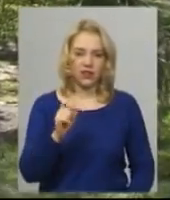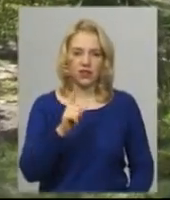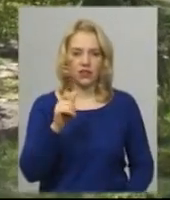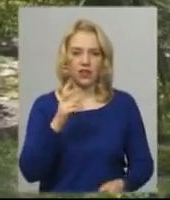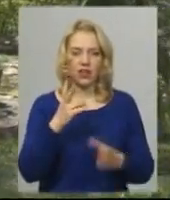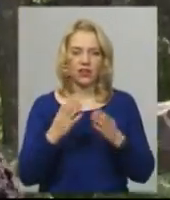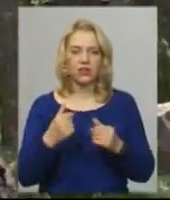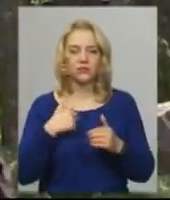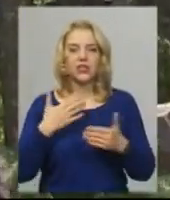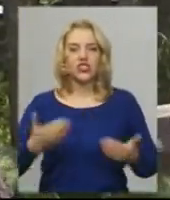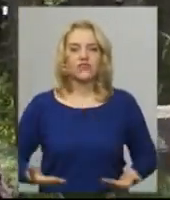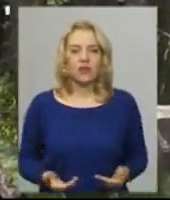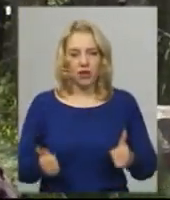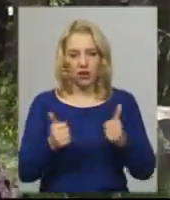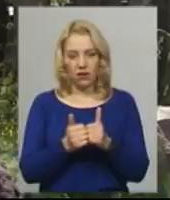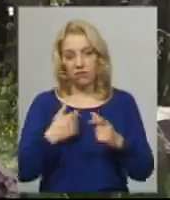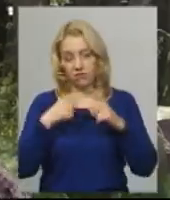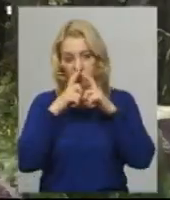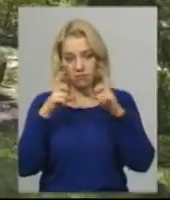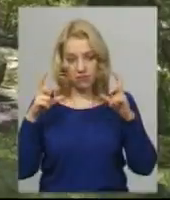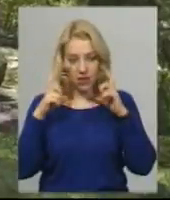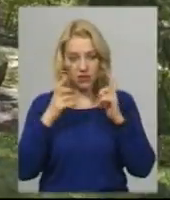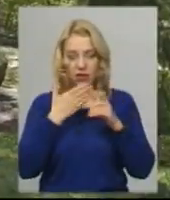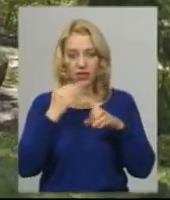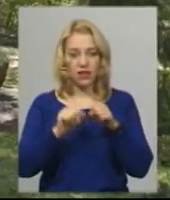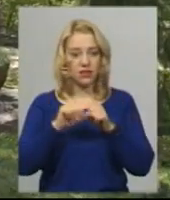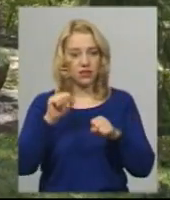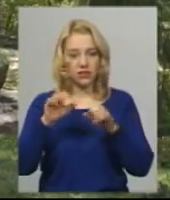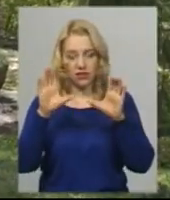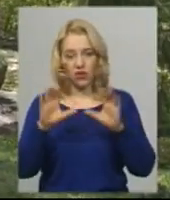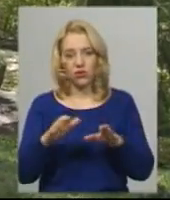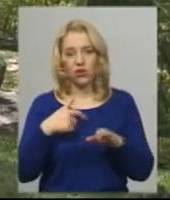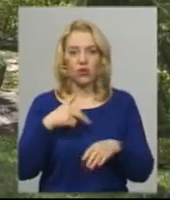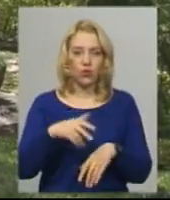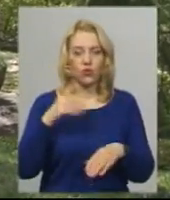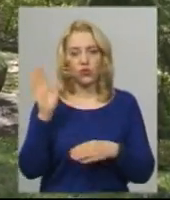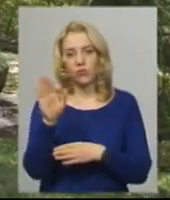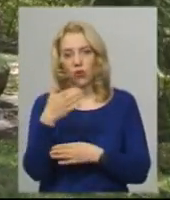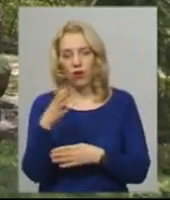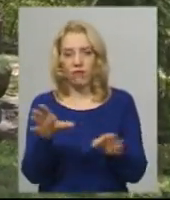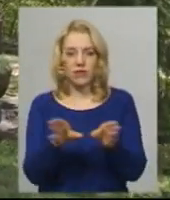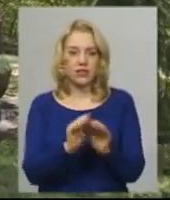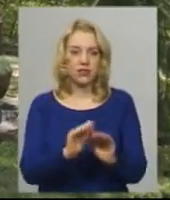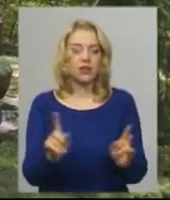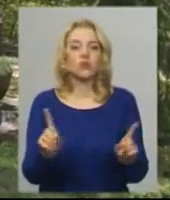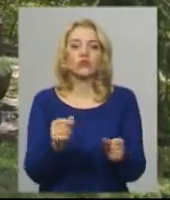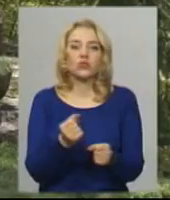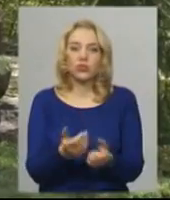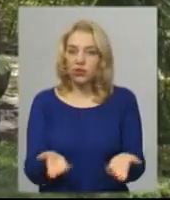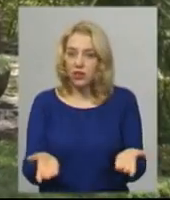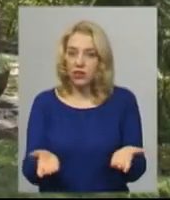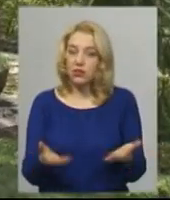рядом на інститутській. Ми в масках, ми не нарушаємо закону, ходимо, гуляємо спокійно з дітьми. А що ж нам робити?